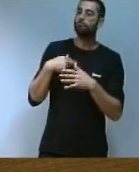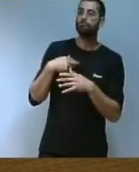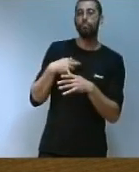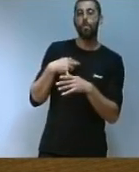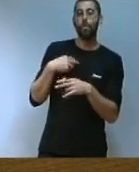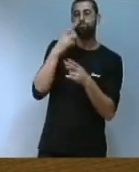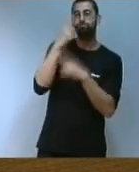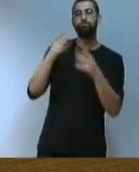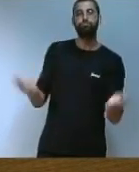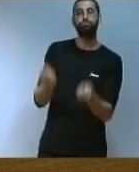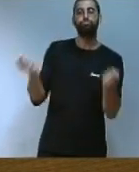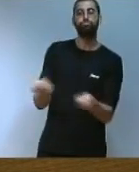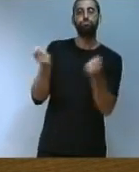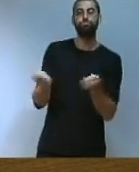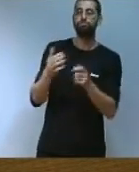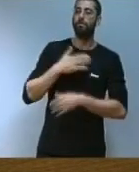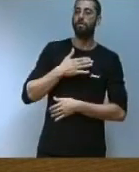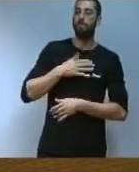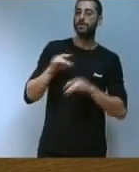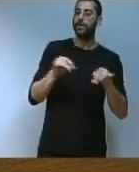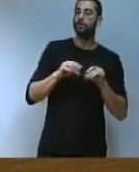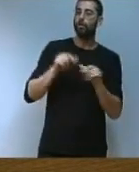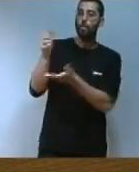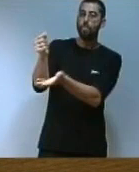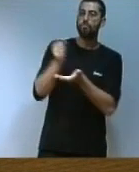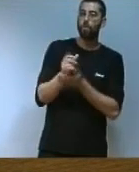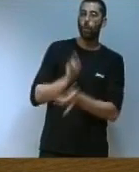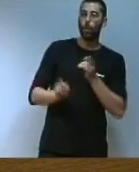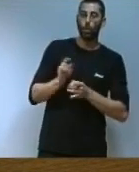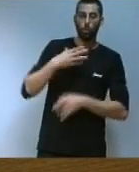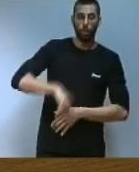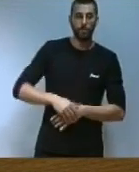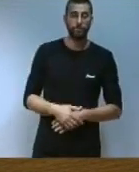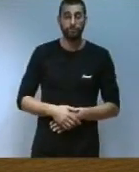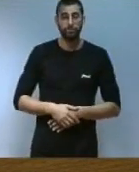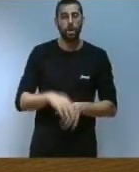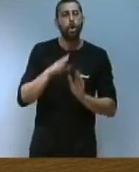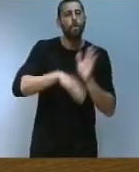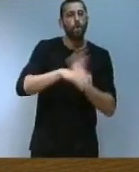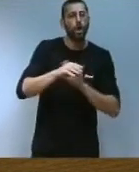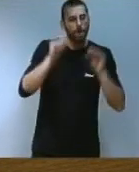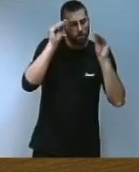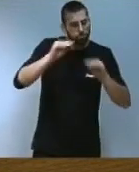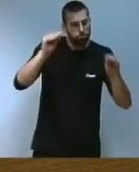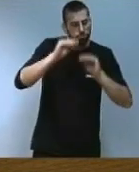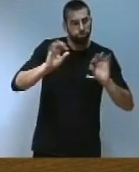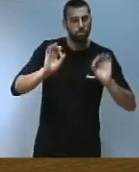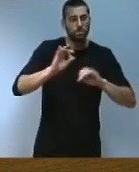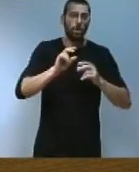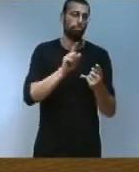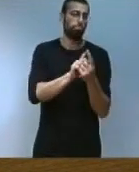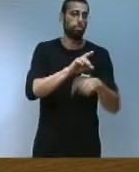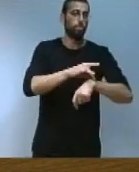destinació d'inversió. Continuarem amb el programa de tutories a les empreses valencianes per a oferir consultoria